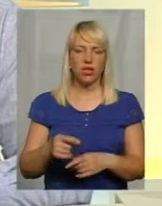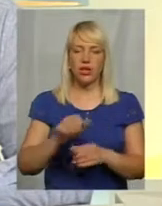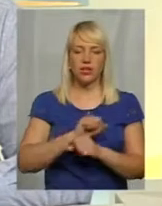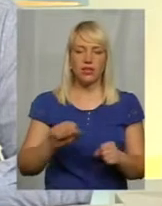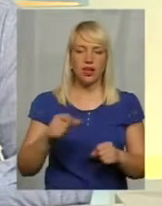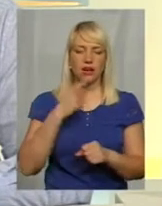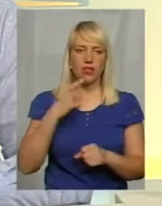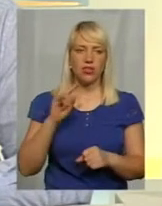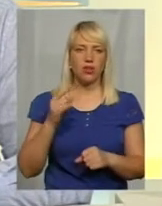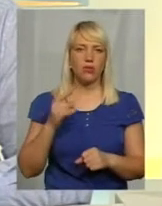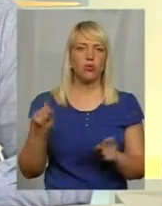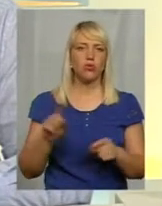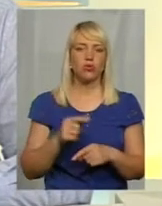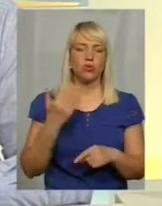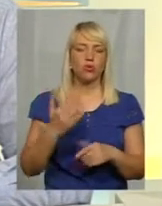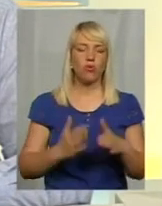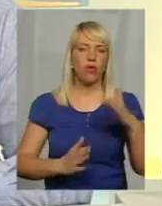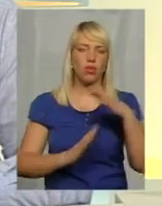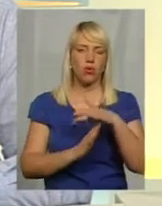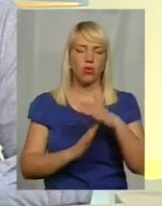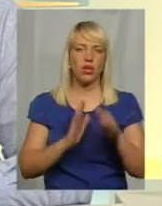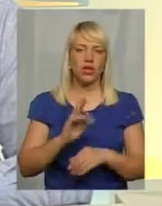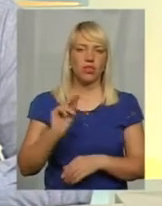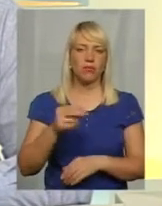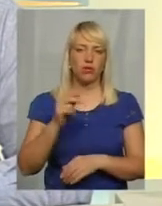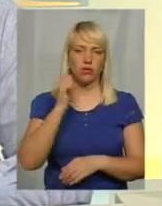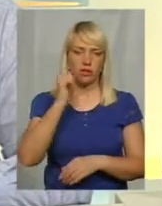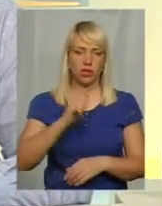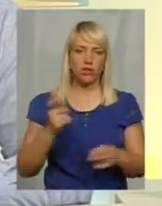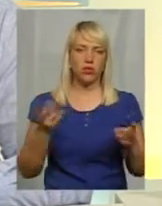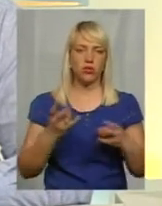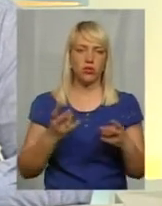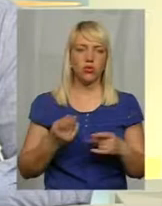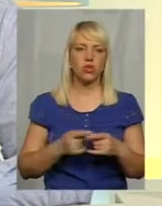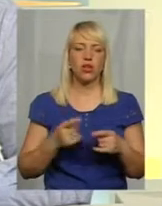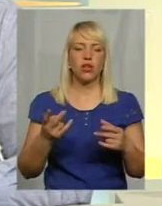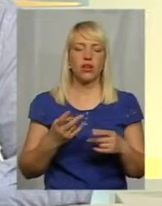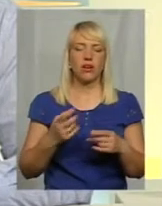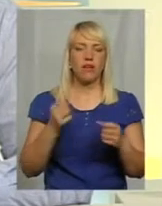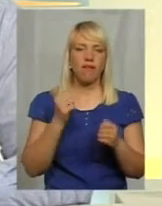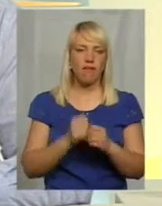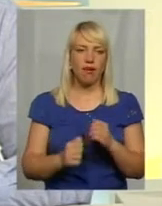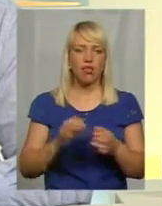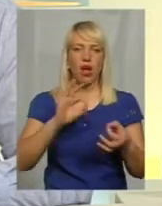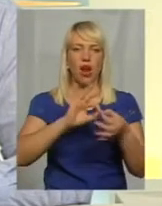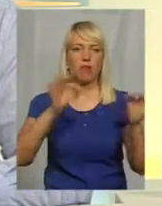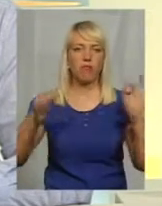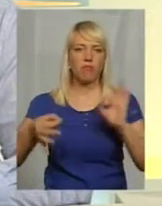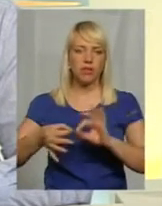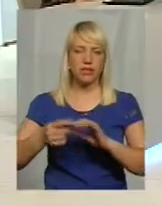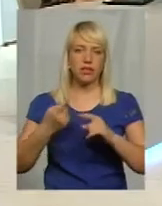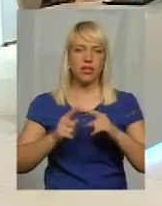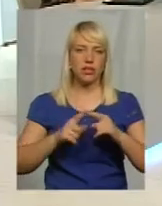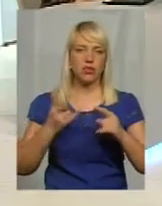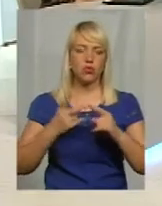його потолок чемпінат України. Каждому дає Бог, тільки це треба взяти олімпійські ігри. І до цього